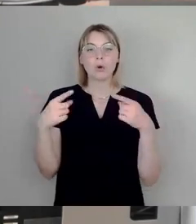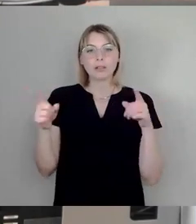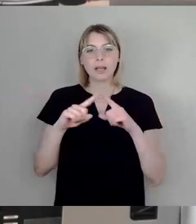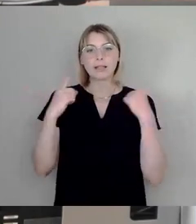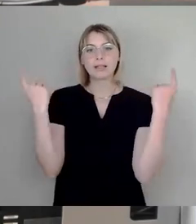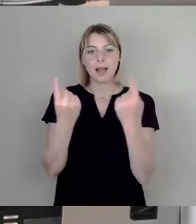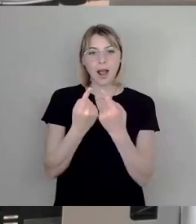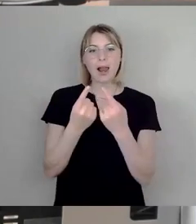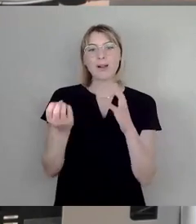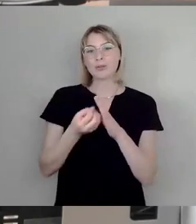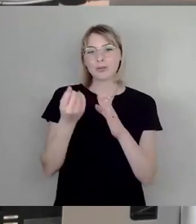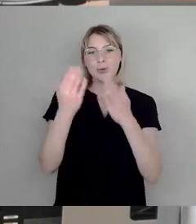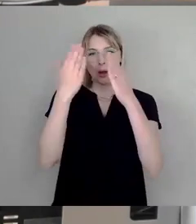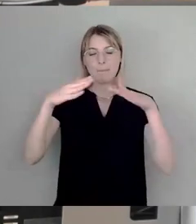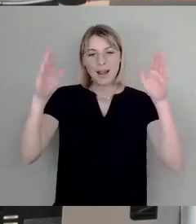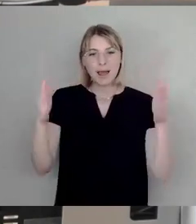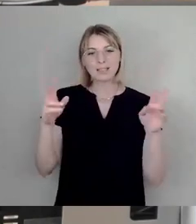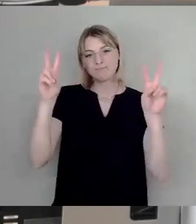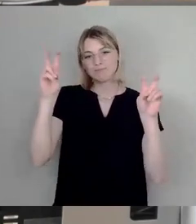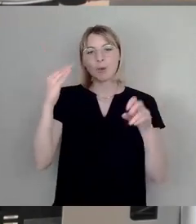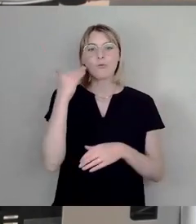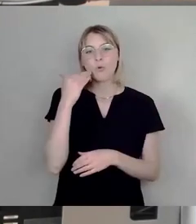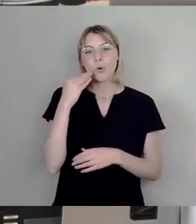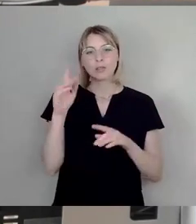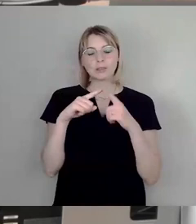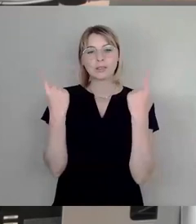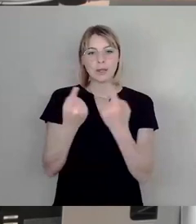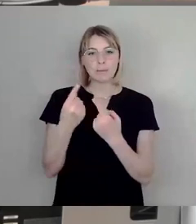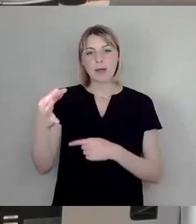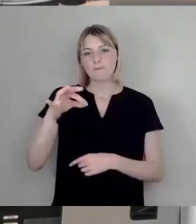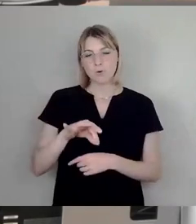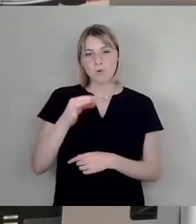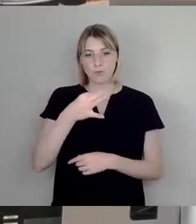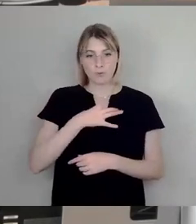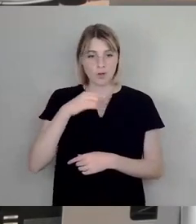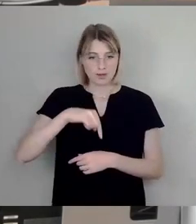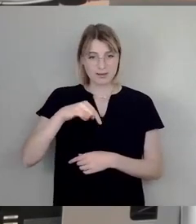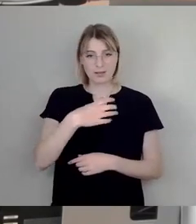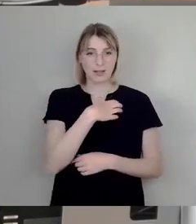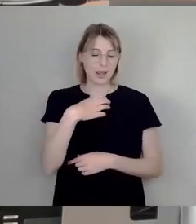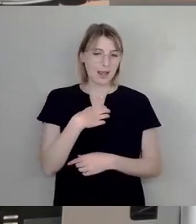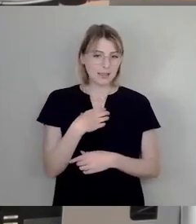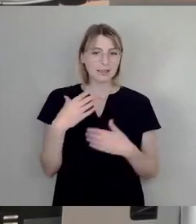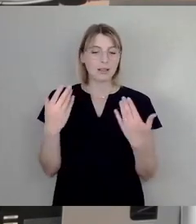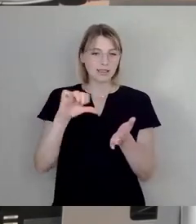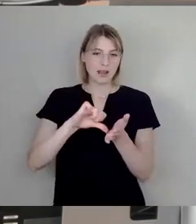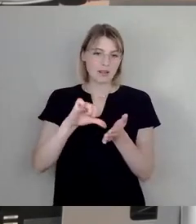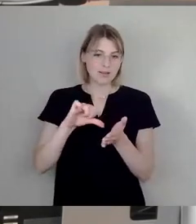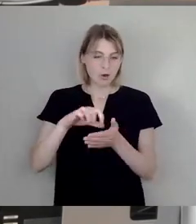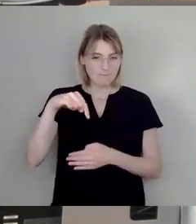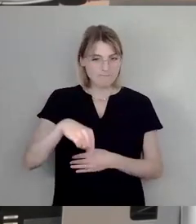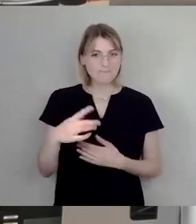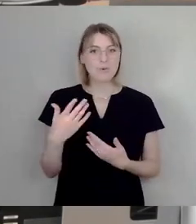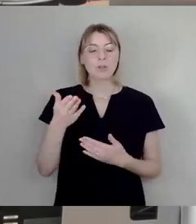das Wohnzimmer in Dresden in der Mitte unserer Stadt geworden und das Kohabitationsmodell, was wir damals vorgeschlagen